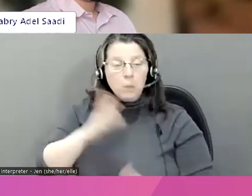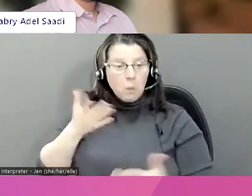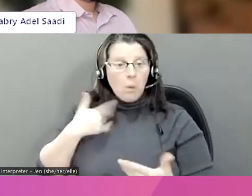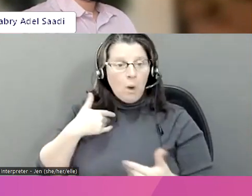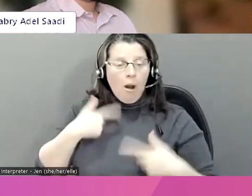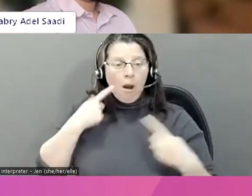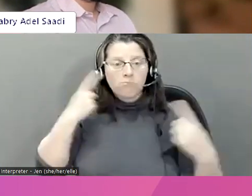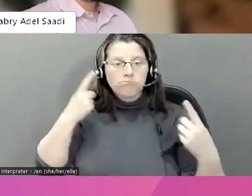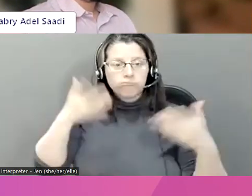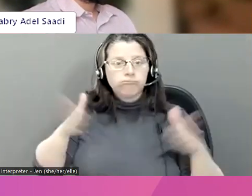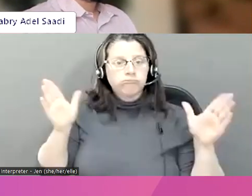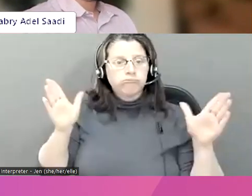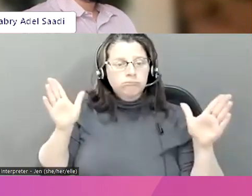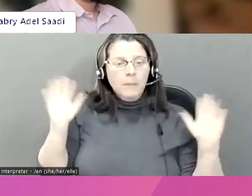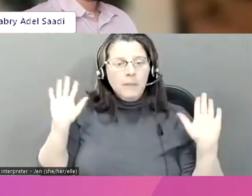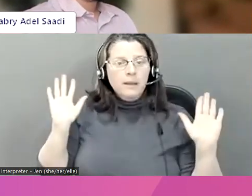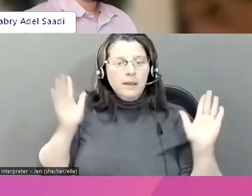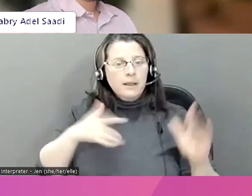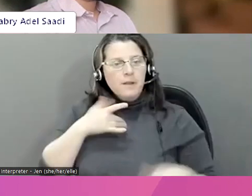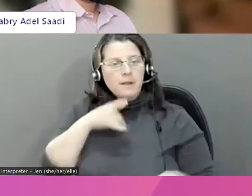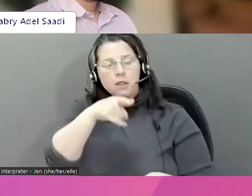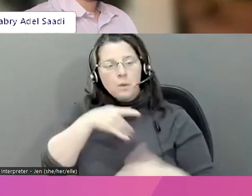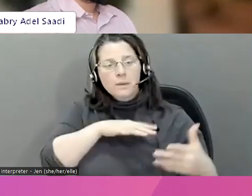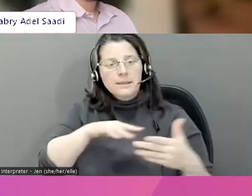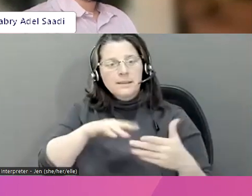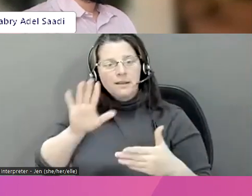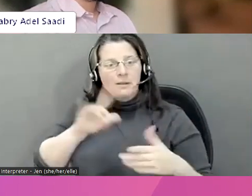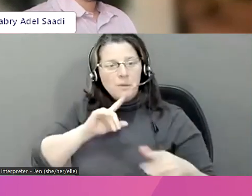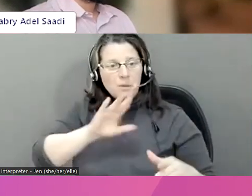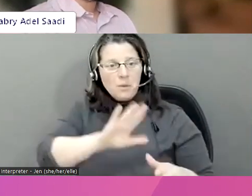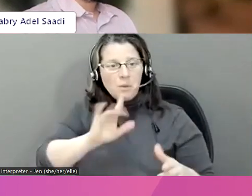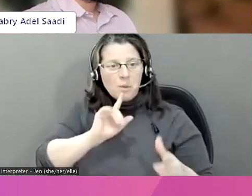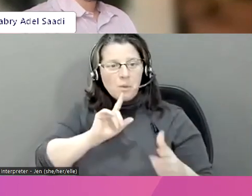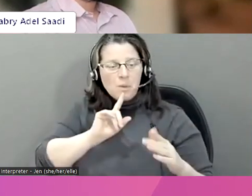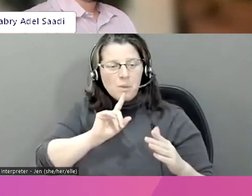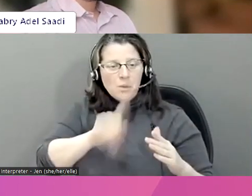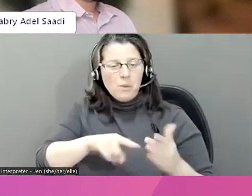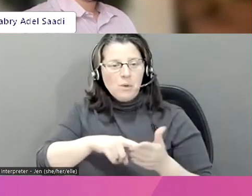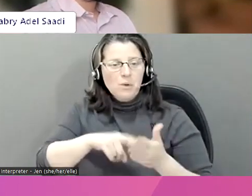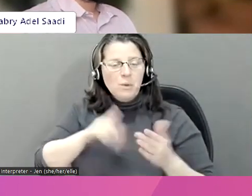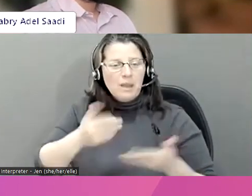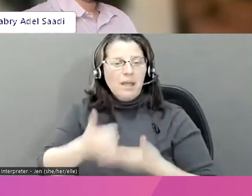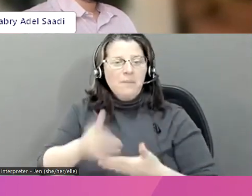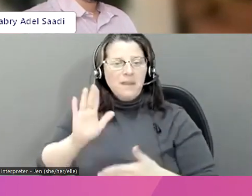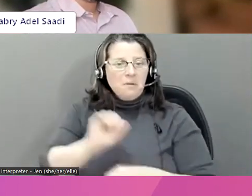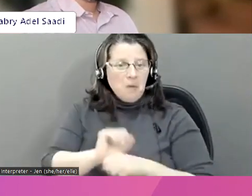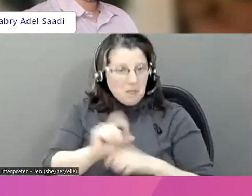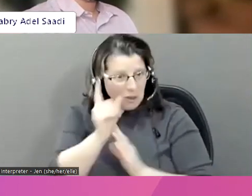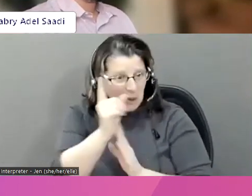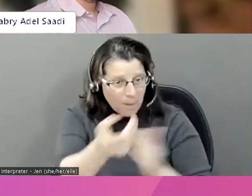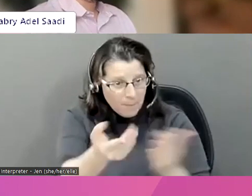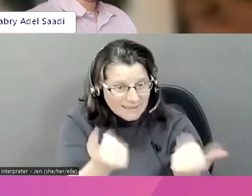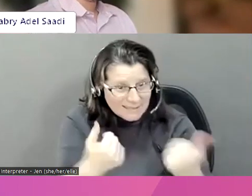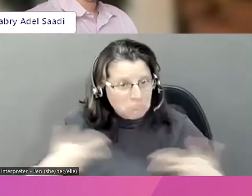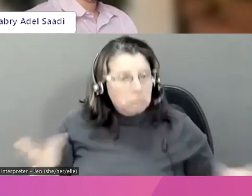femmes, des femmes qui sont des modèles publics. Et que cela a beaucoup aidé à leurs travaux.